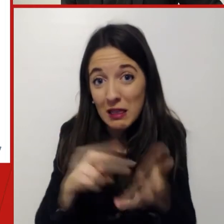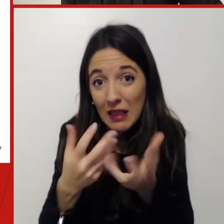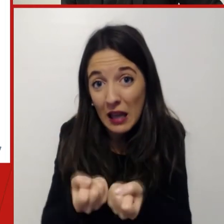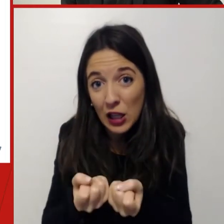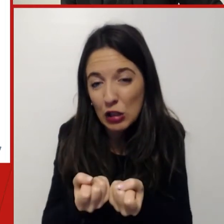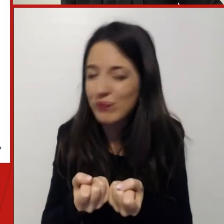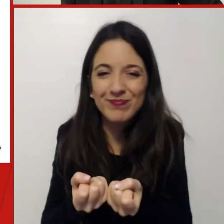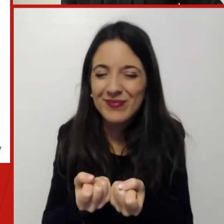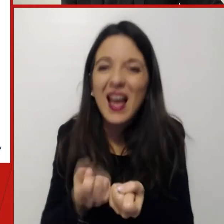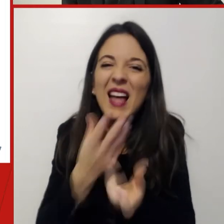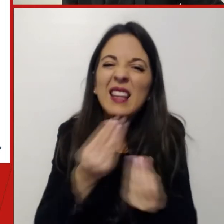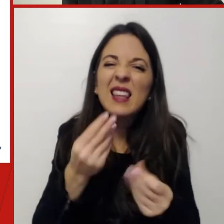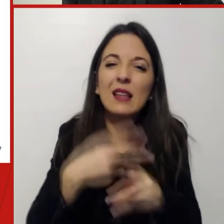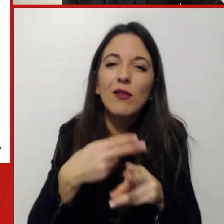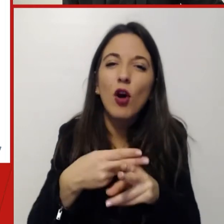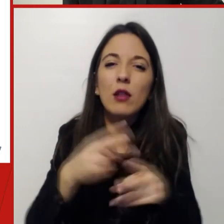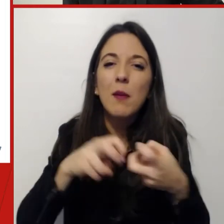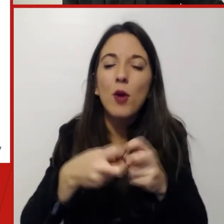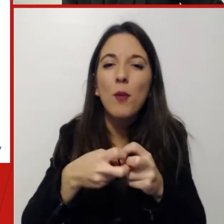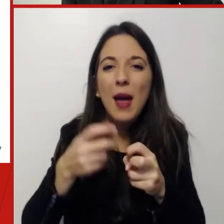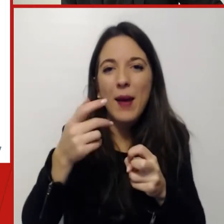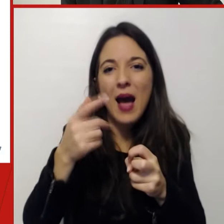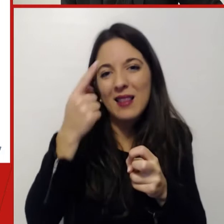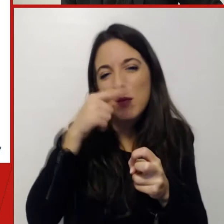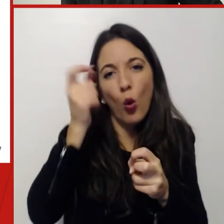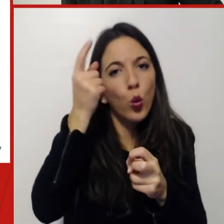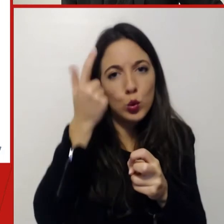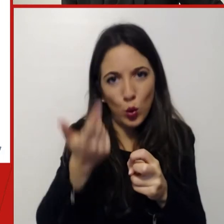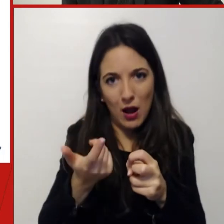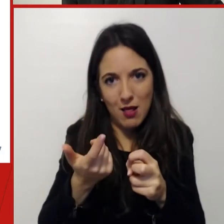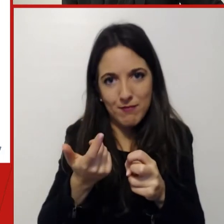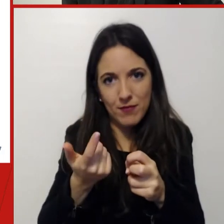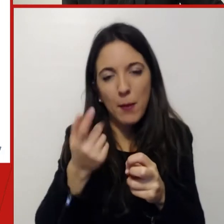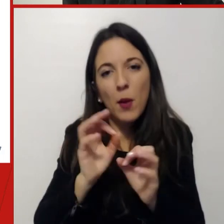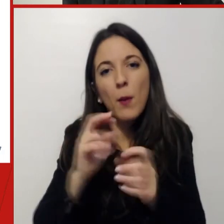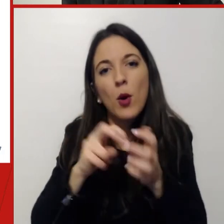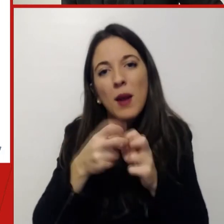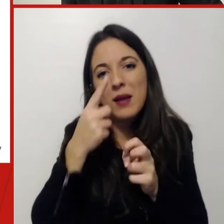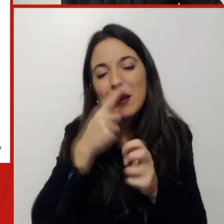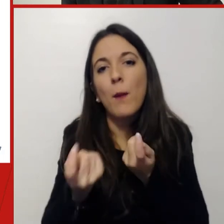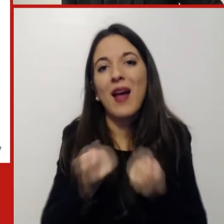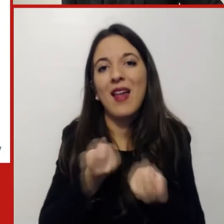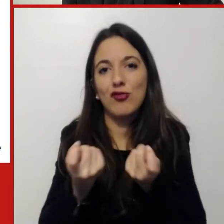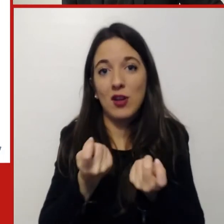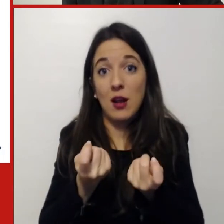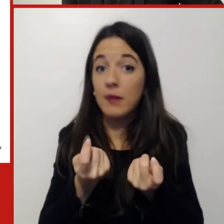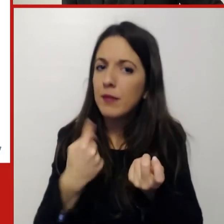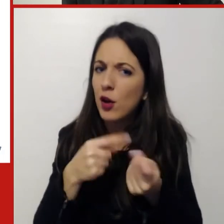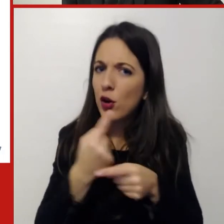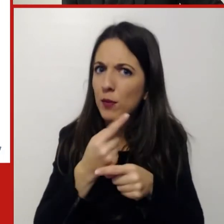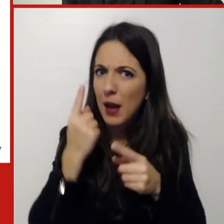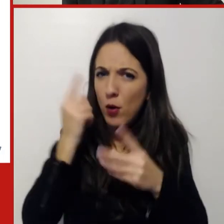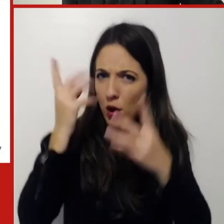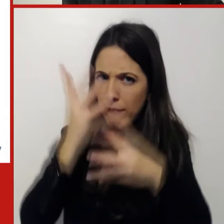allora su questo dobbiamo interrogarci perché evidentemente si rischia di anche innescare,